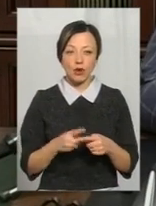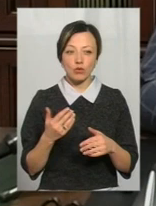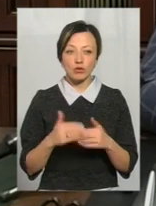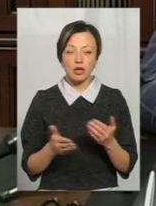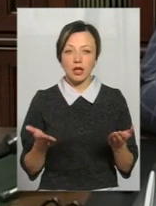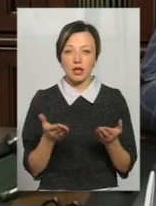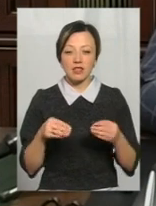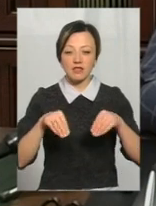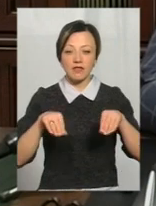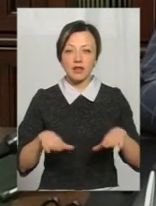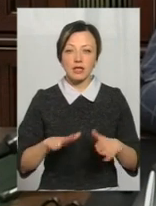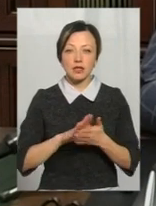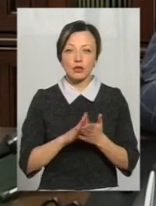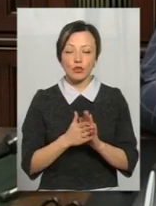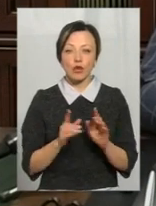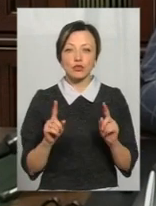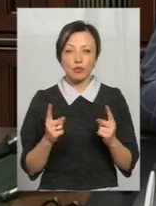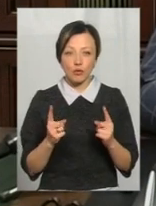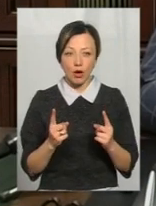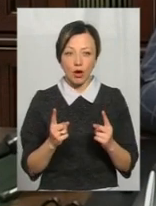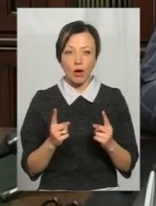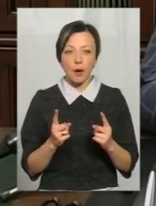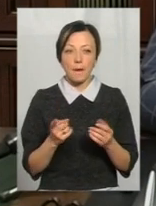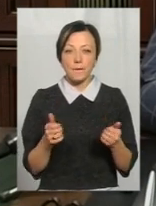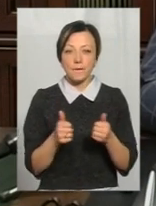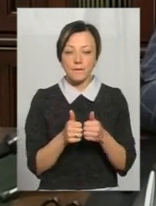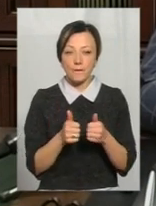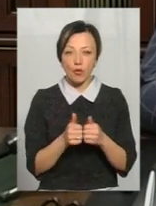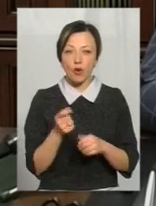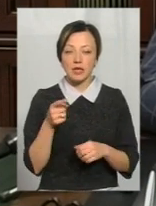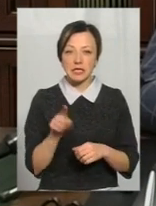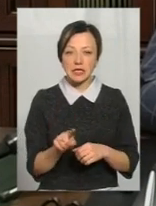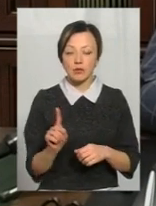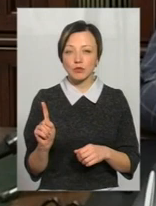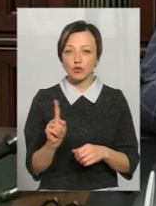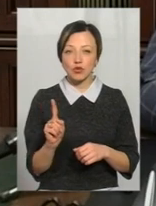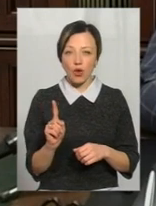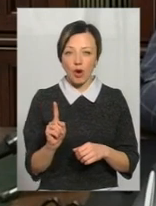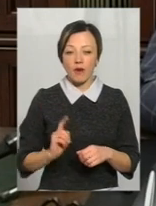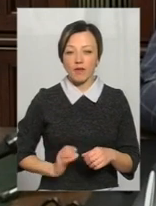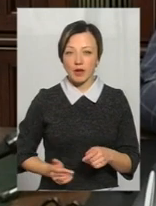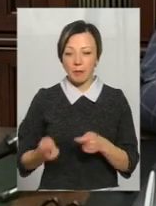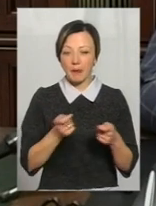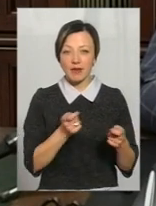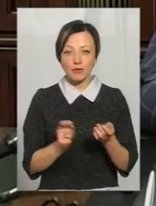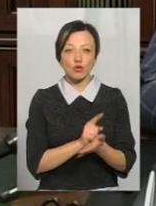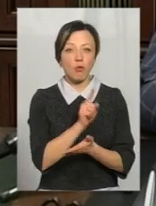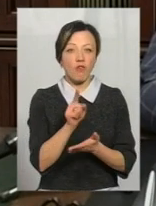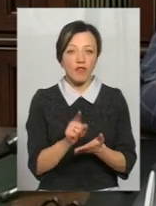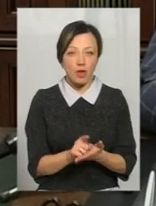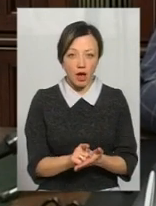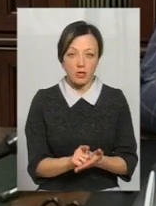скажімо, вихід ситуації. Чому? Тому що поряд з тим, що перевізники зобов'язані перевозити,